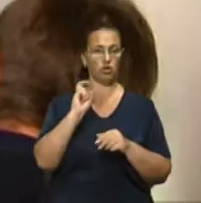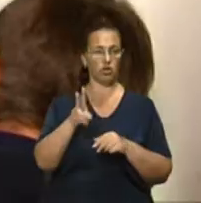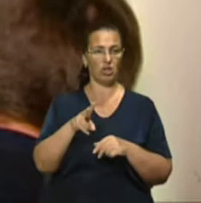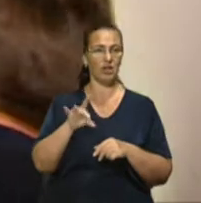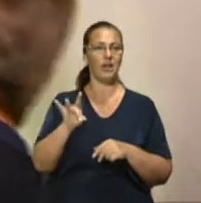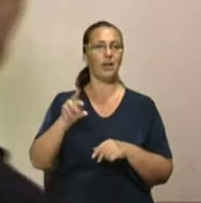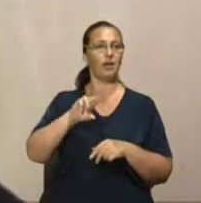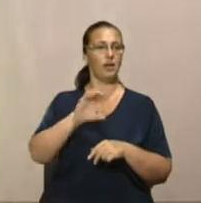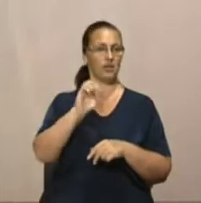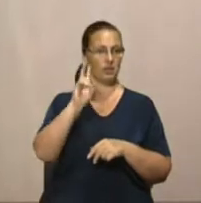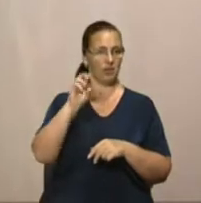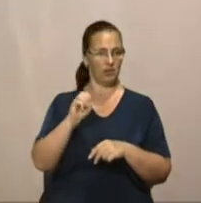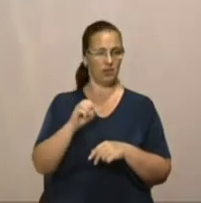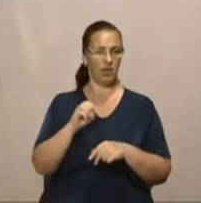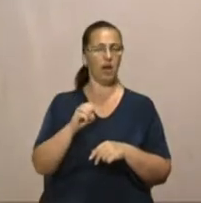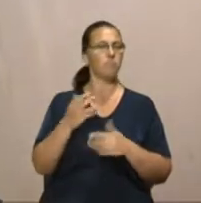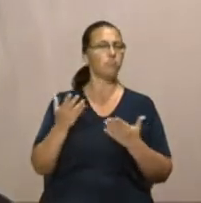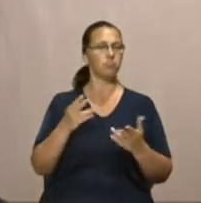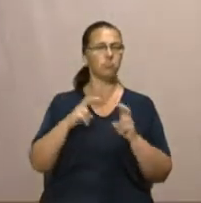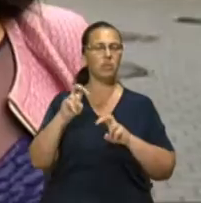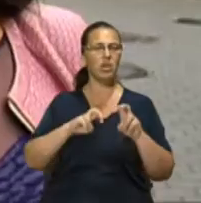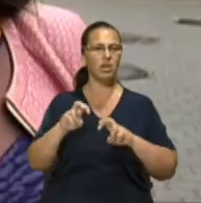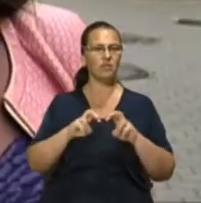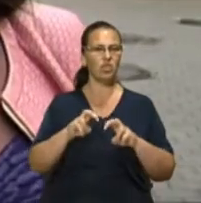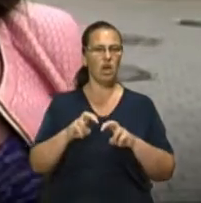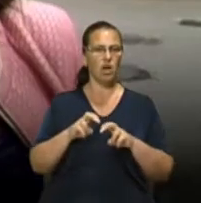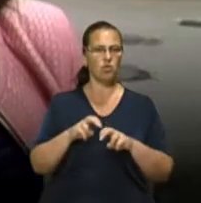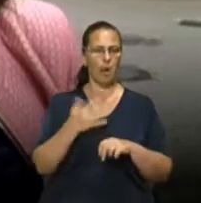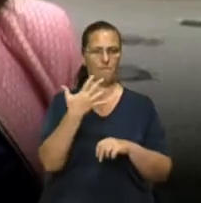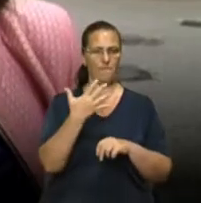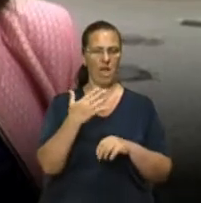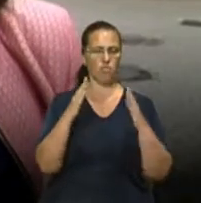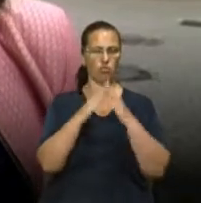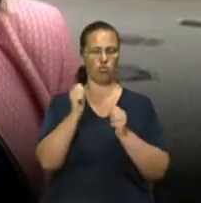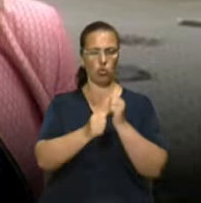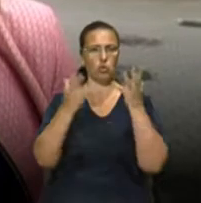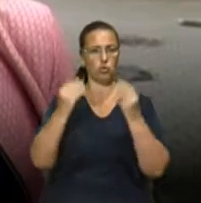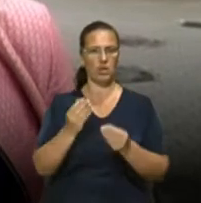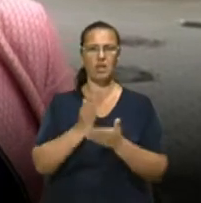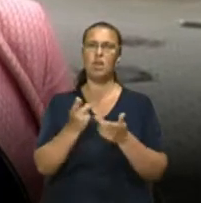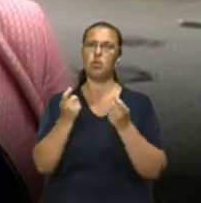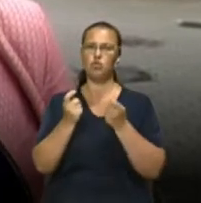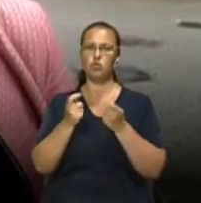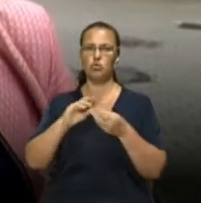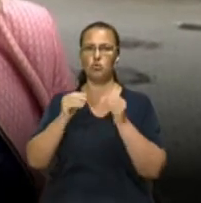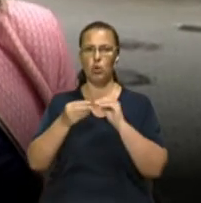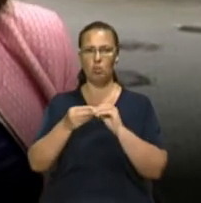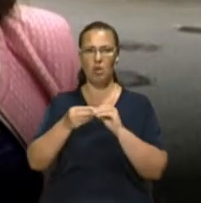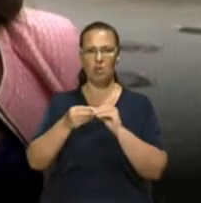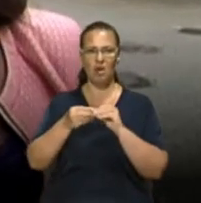є 46 будинків. Тут перевіряють по 5 щодня. Є трохи проблеми в лівневій каналізації